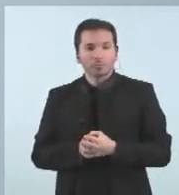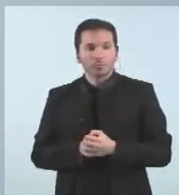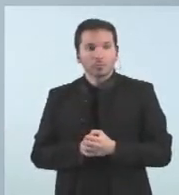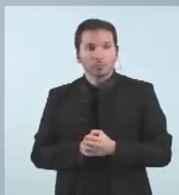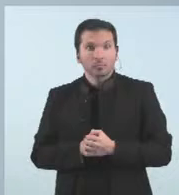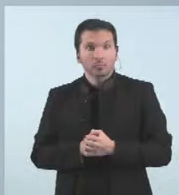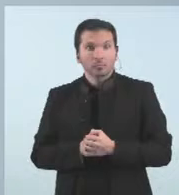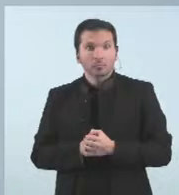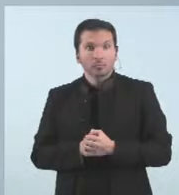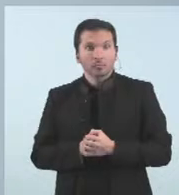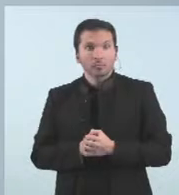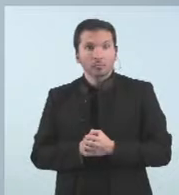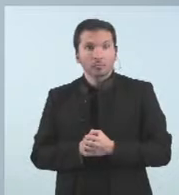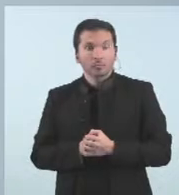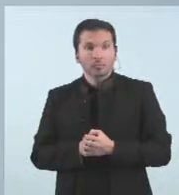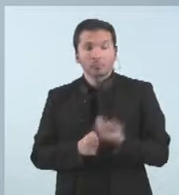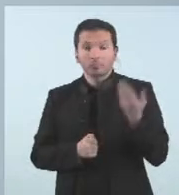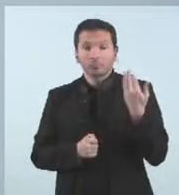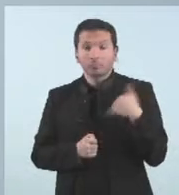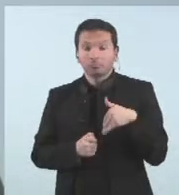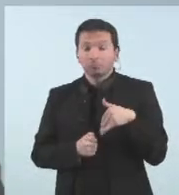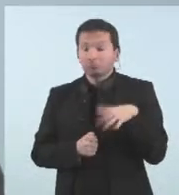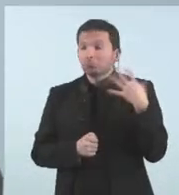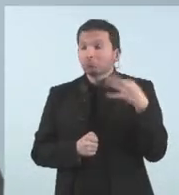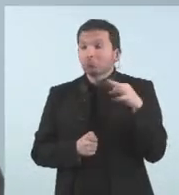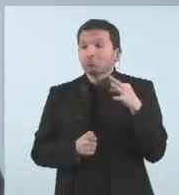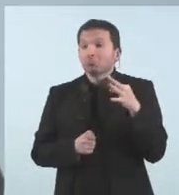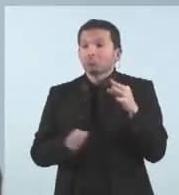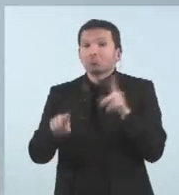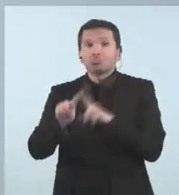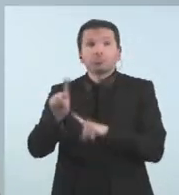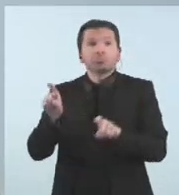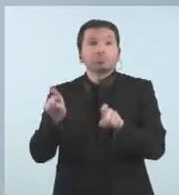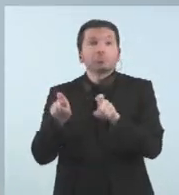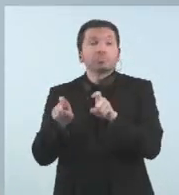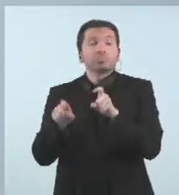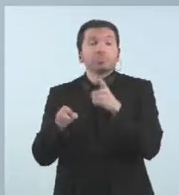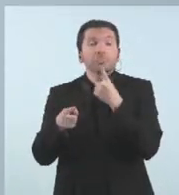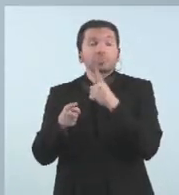de quedar a la seva disposició per respondre a qualsevol pregunta.